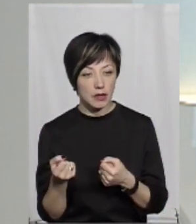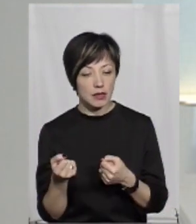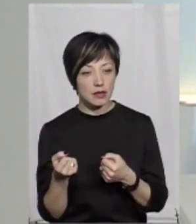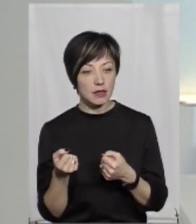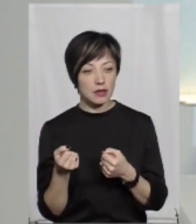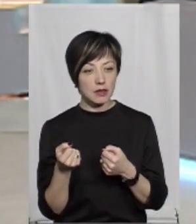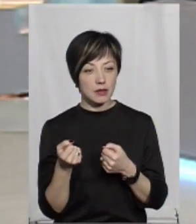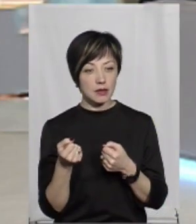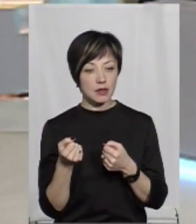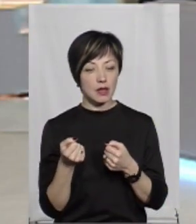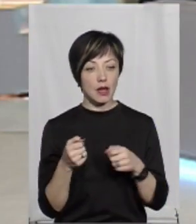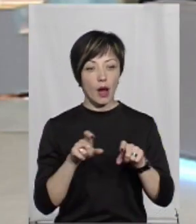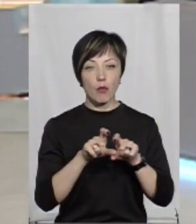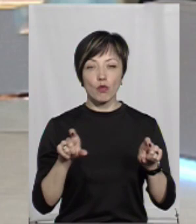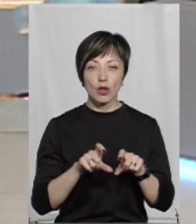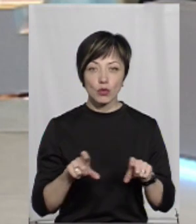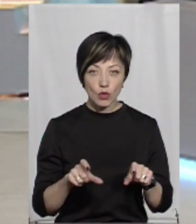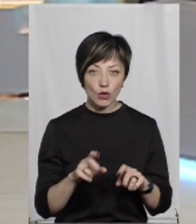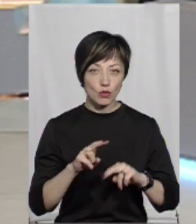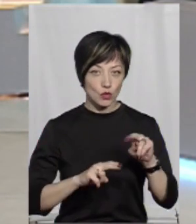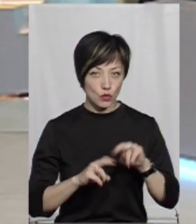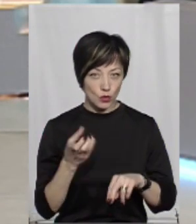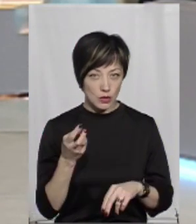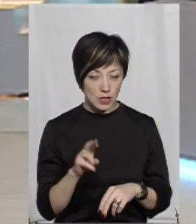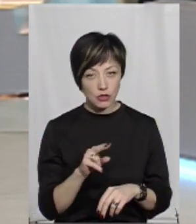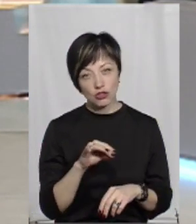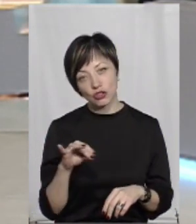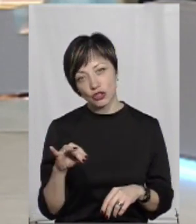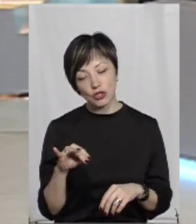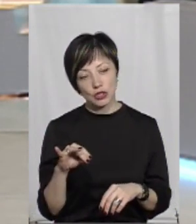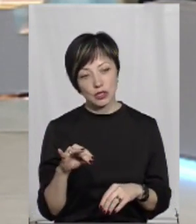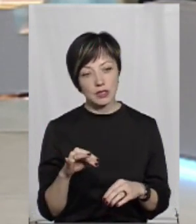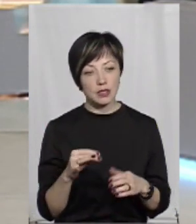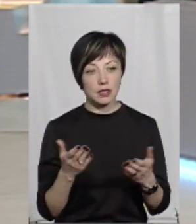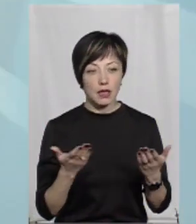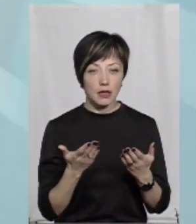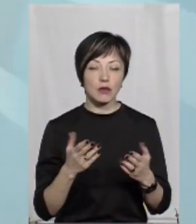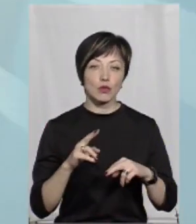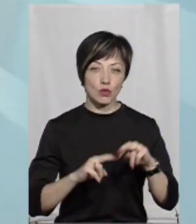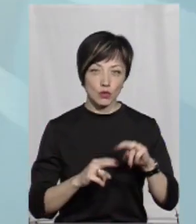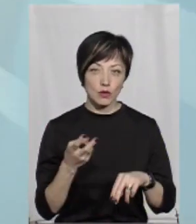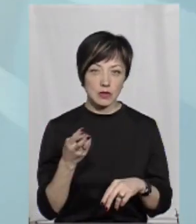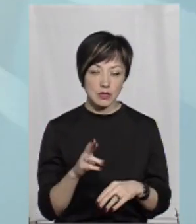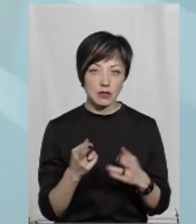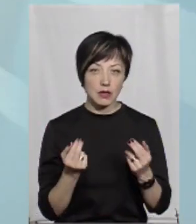амбулаторії, які будуються. Ті, які будуються.